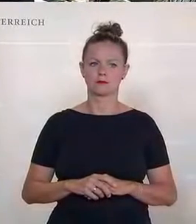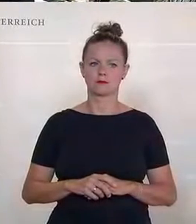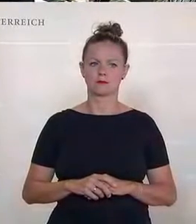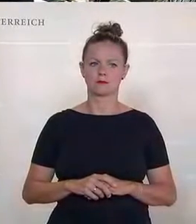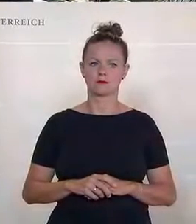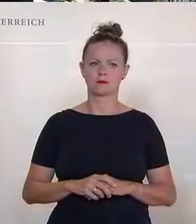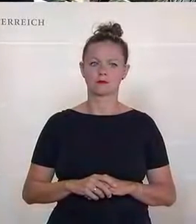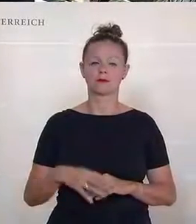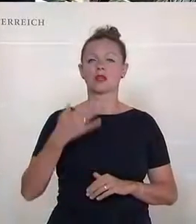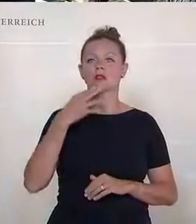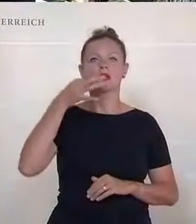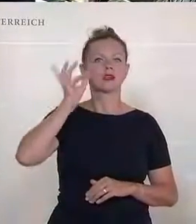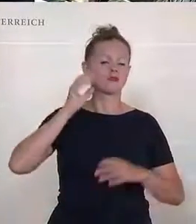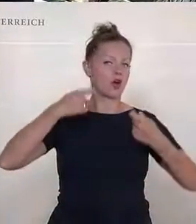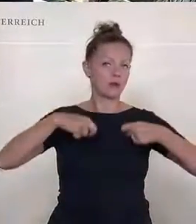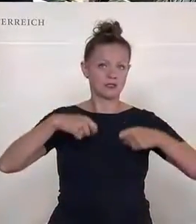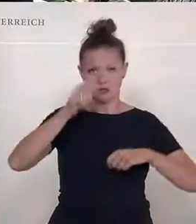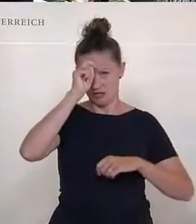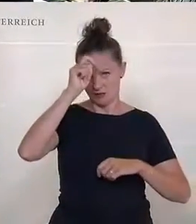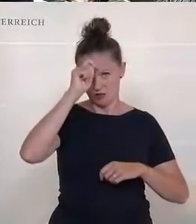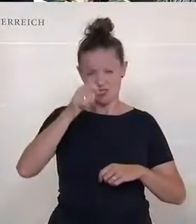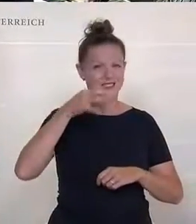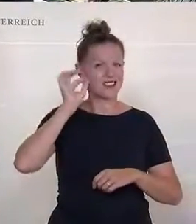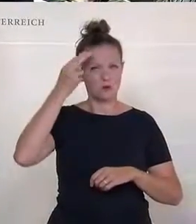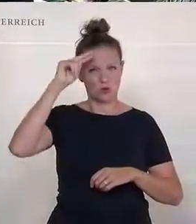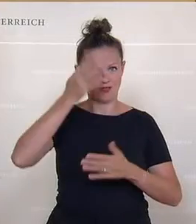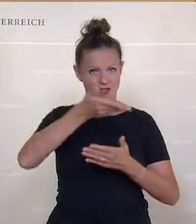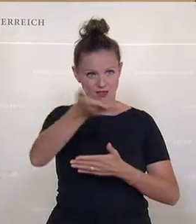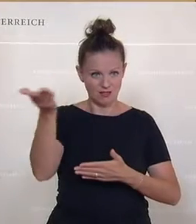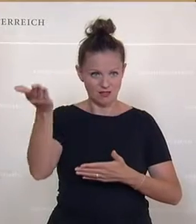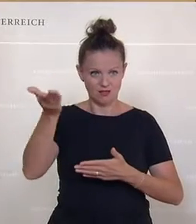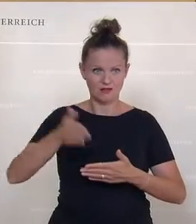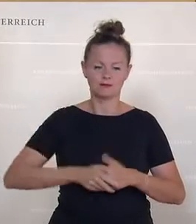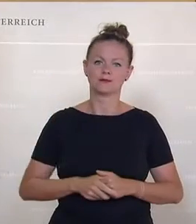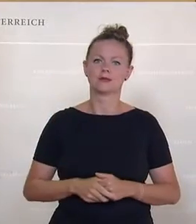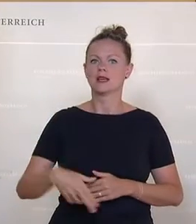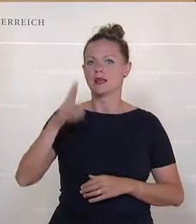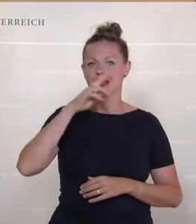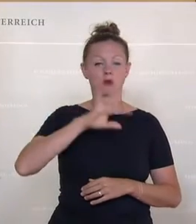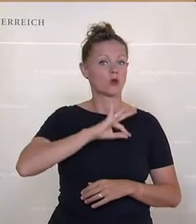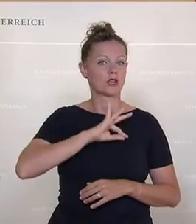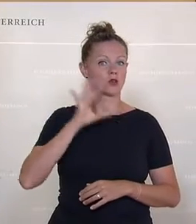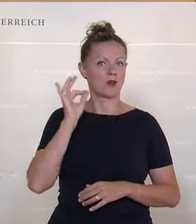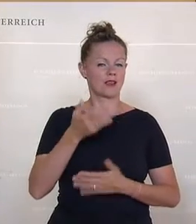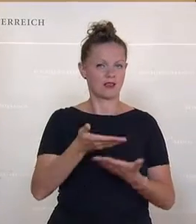Danke Frau Präsidentin, geschätzte Damen und Herren, liebe Kolleginnen und Kollegen.